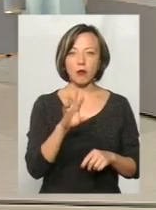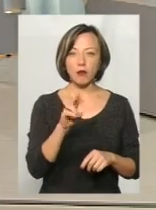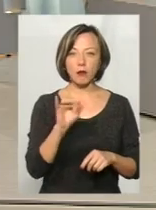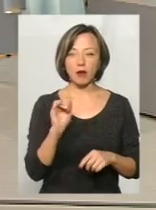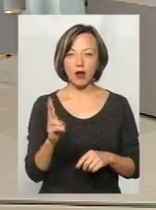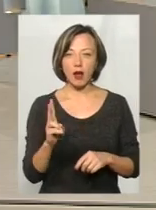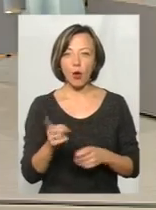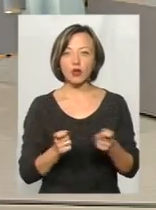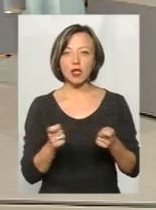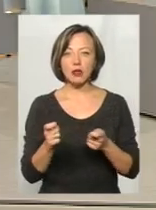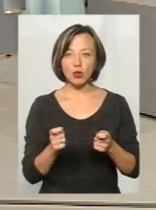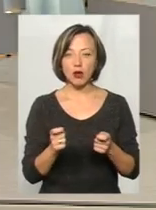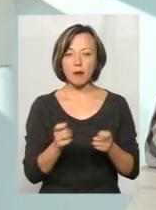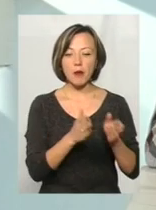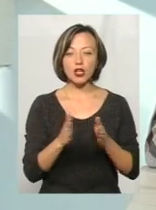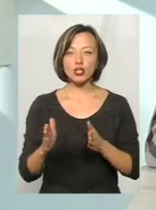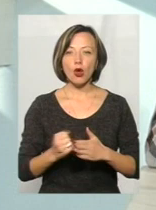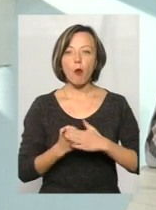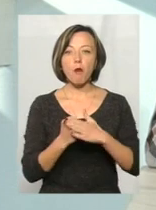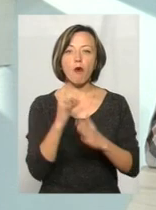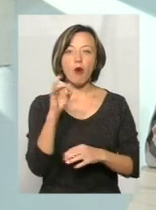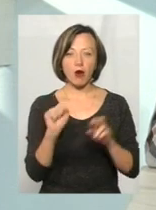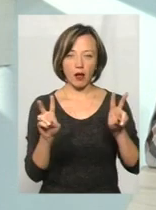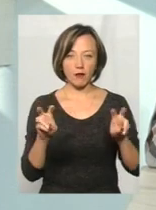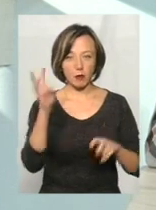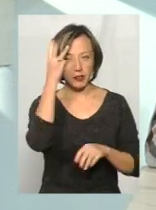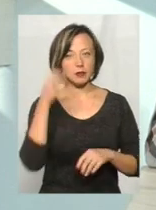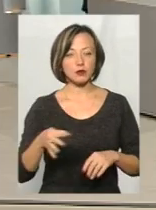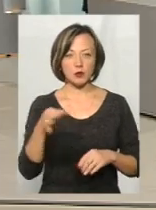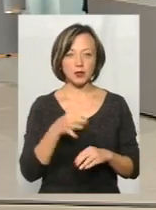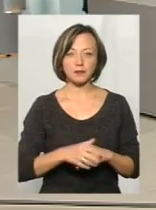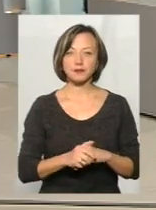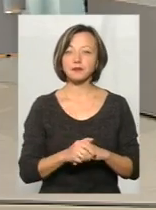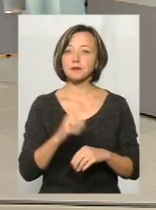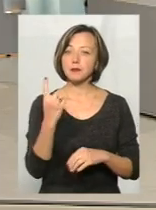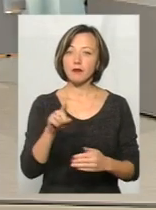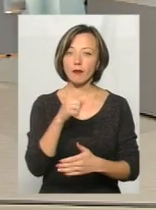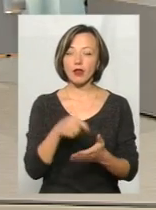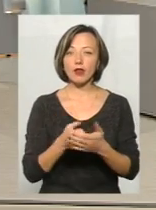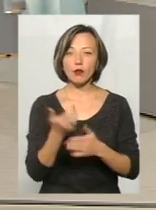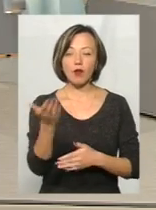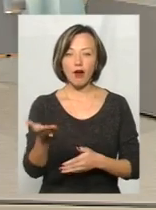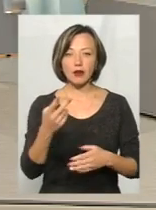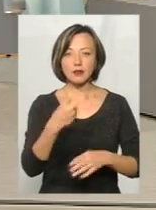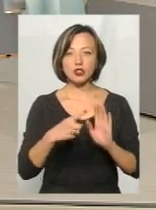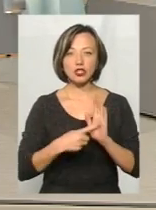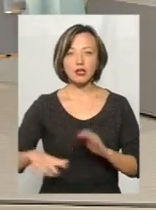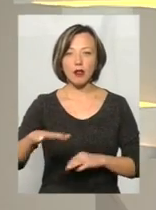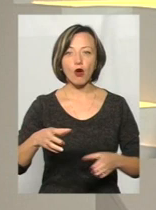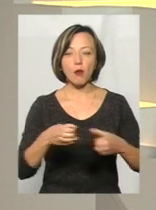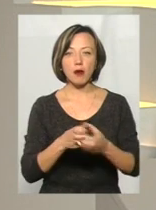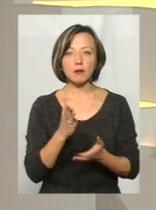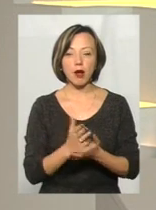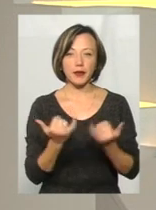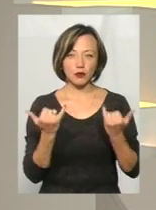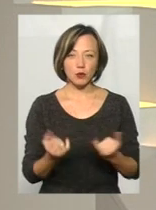опори в Хмельницькій області. Отже, Сергій Віталійович, перше питання все-таки до вас. 26 об'єднаних тергромад маємо